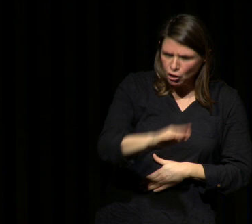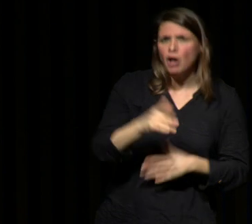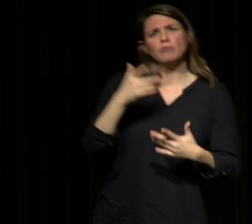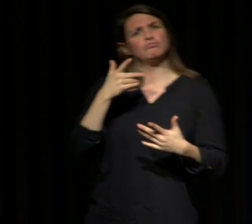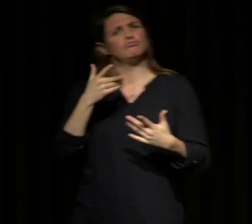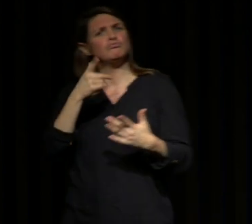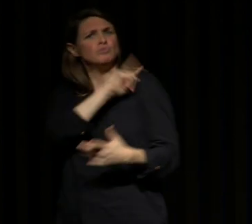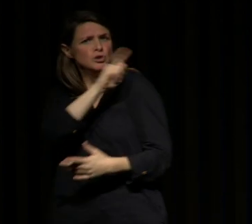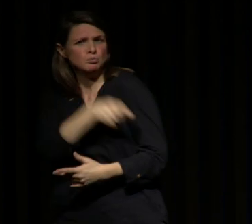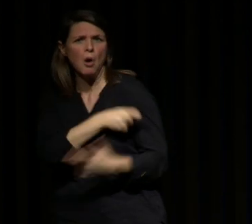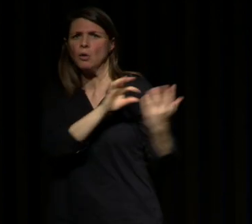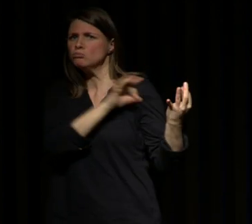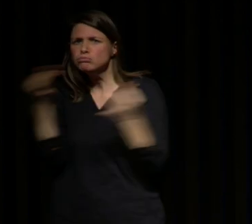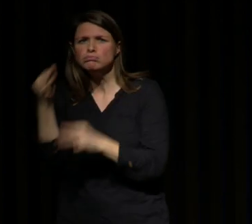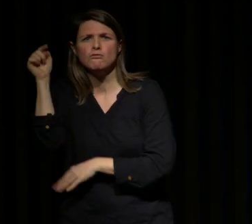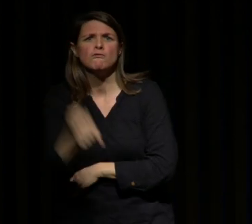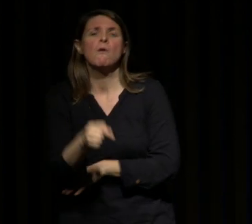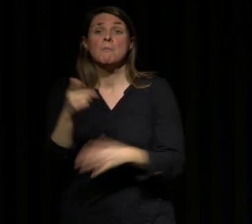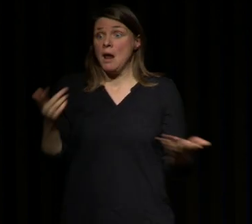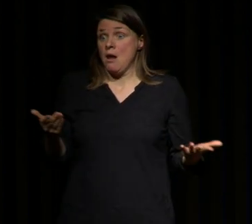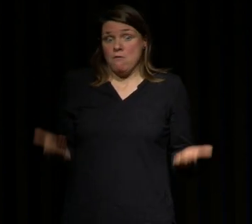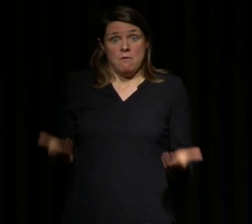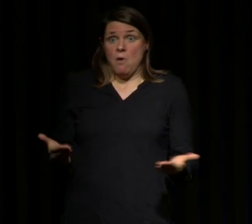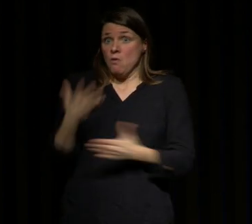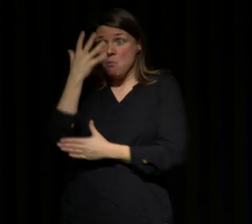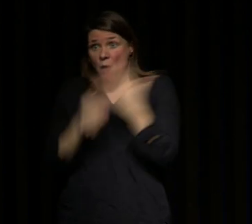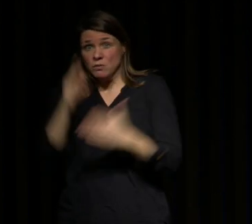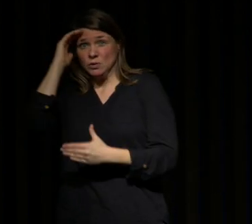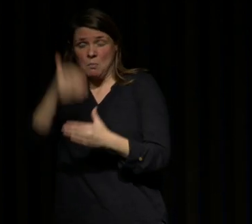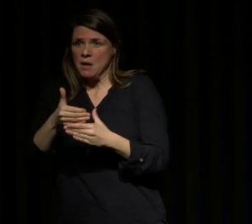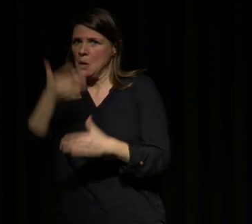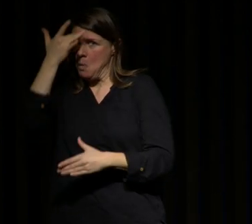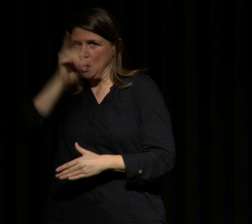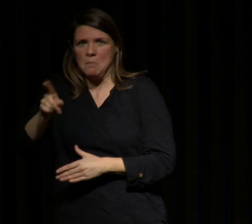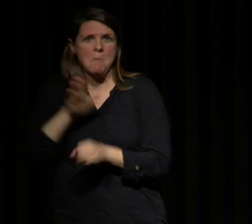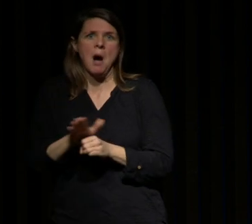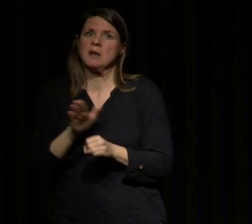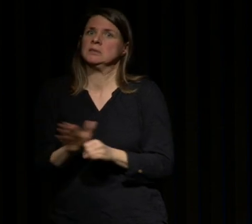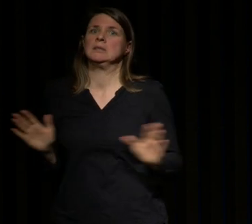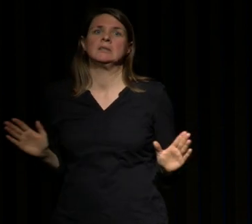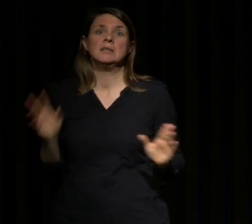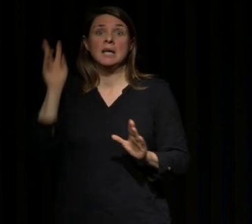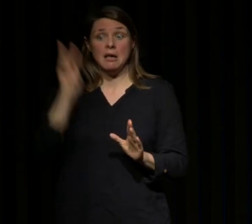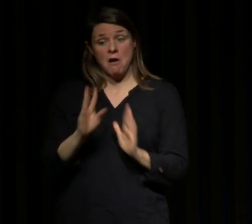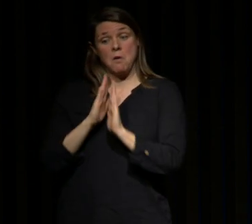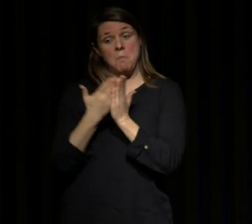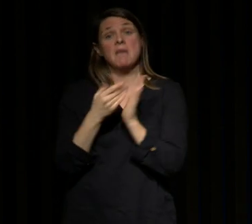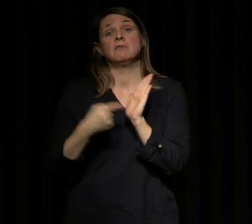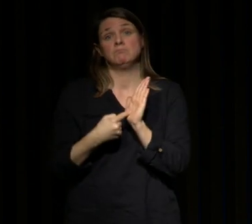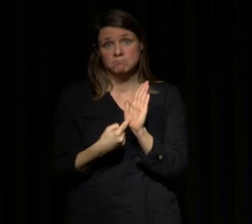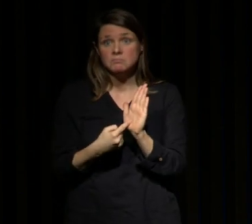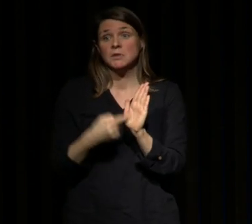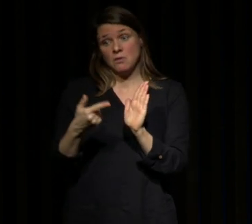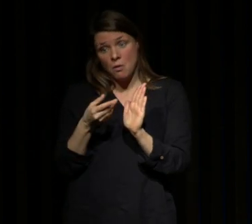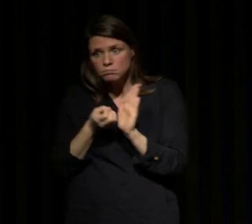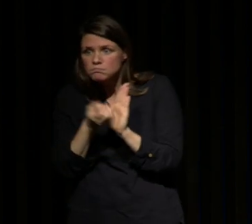activité physique régulière on ne connaît pas encore les besoins de sommeil et un des propos d'antifatigue c'est de permettre aux